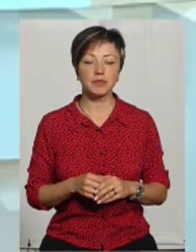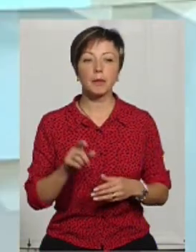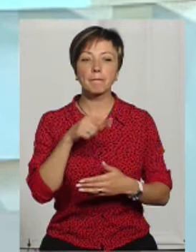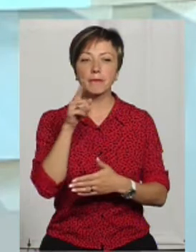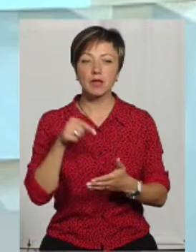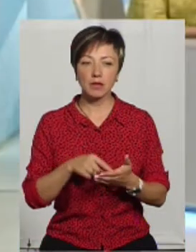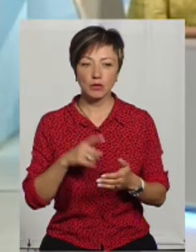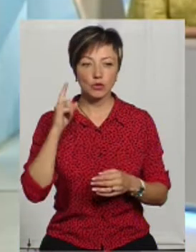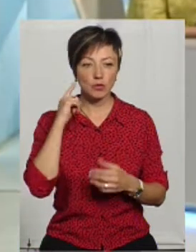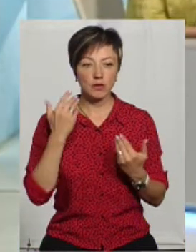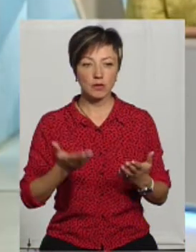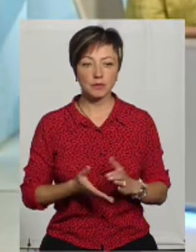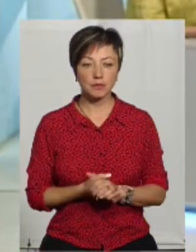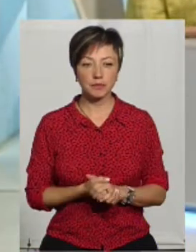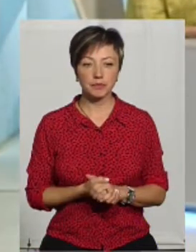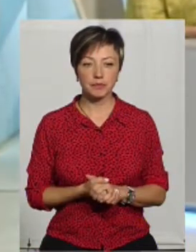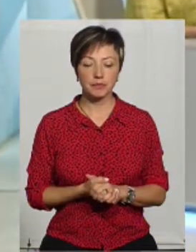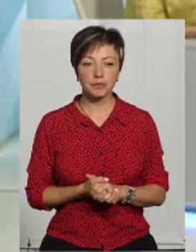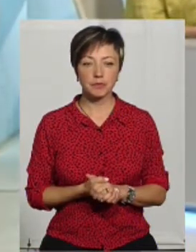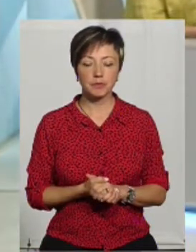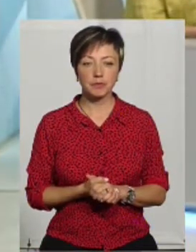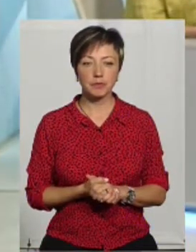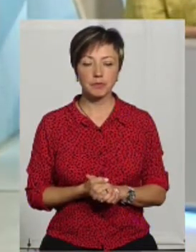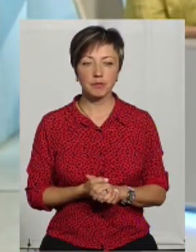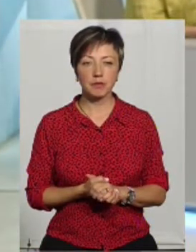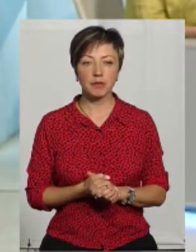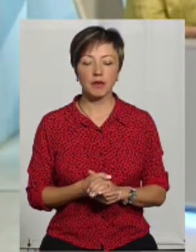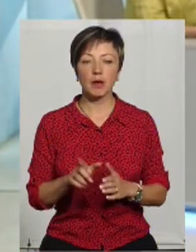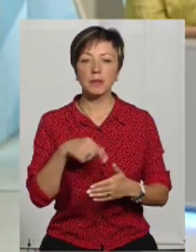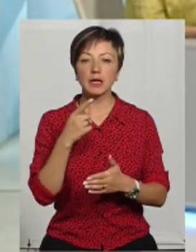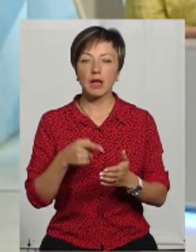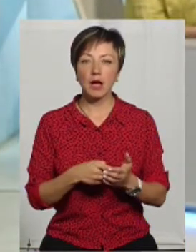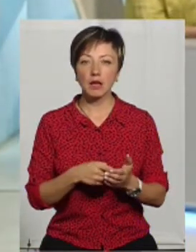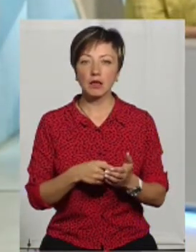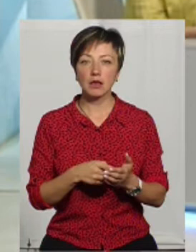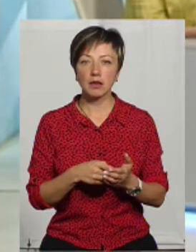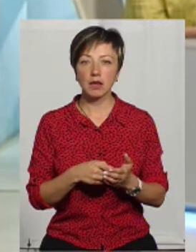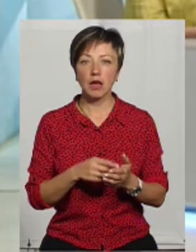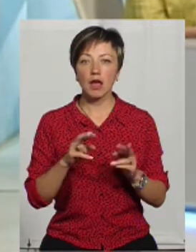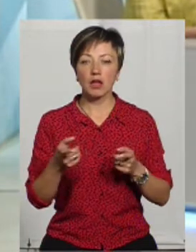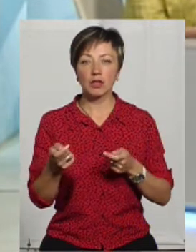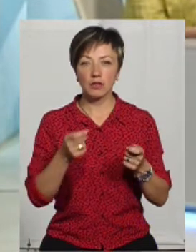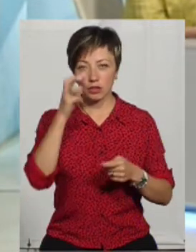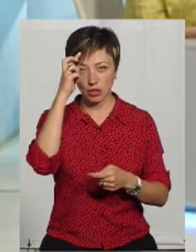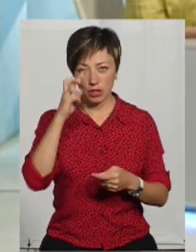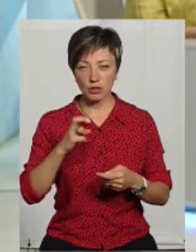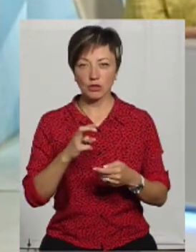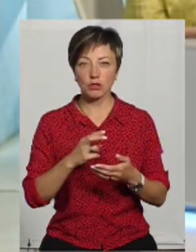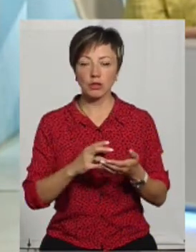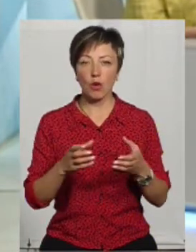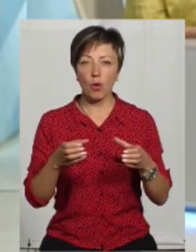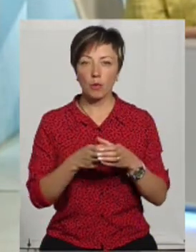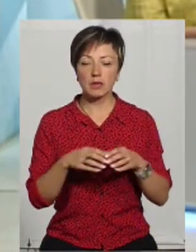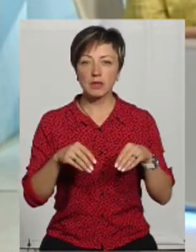Ставте, будь ласка, питання. Ми вас чуємо. Олеже, в мене до вас питання до керівника Держкомземи. Березень місяць